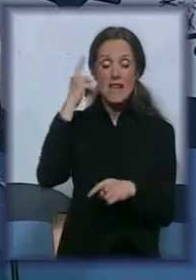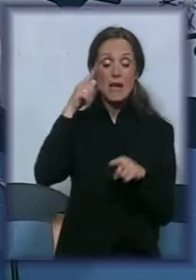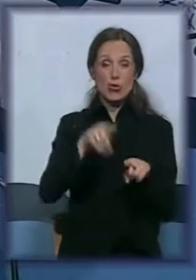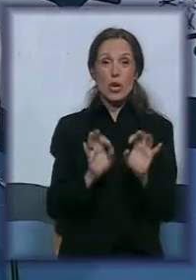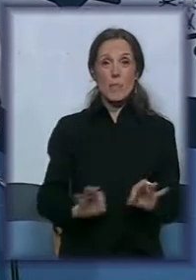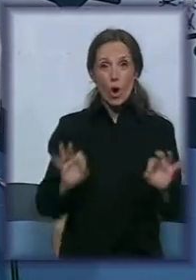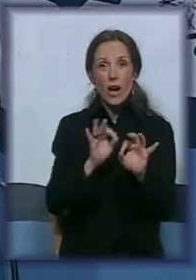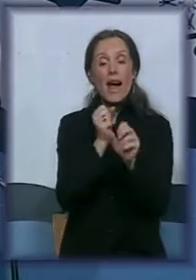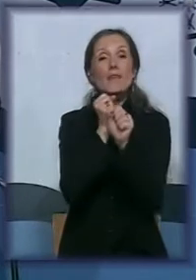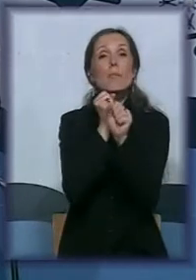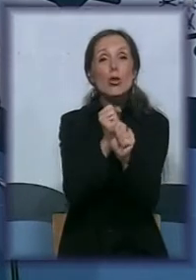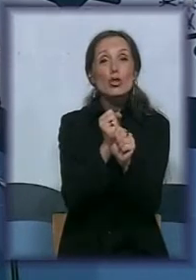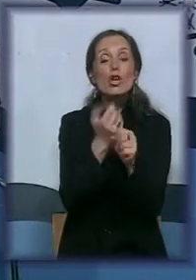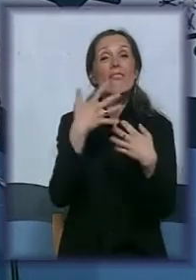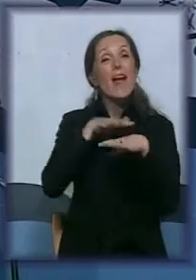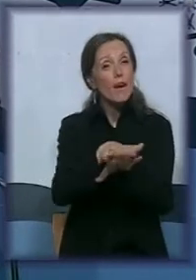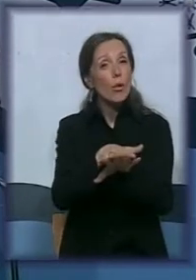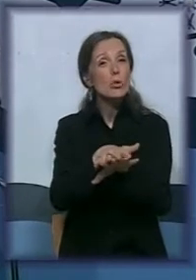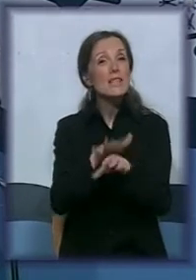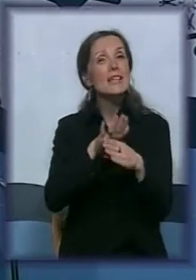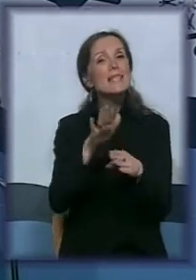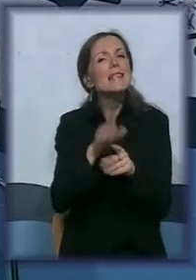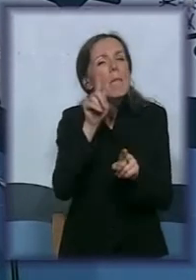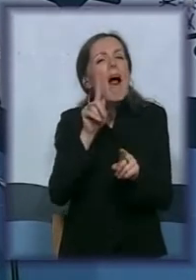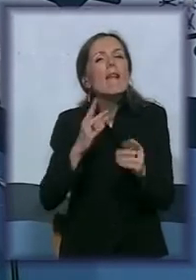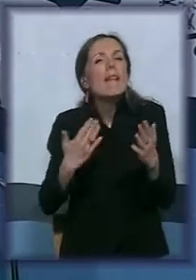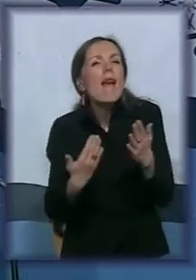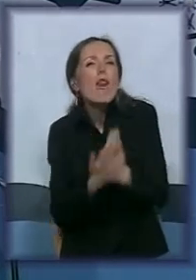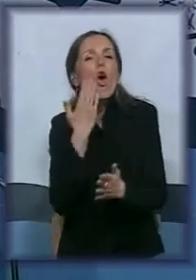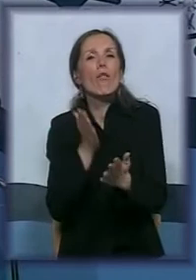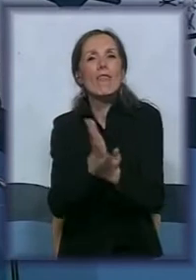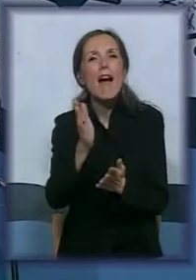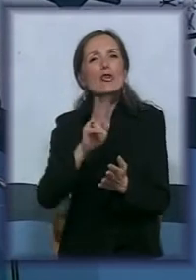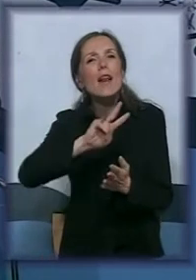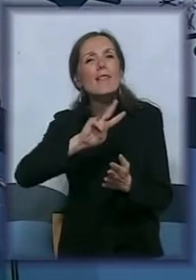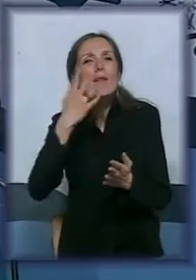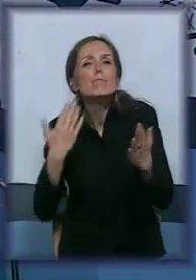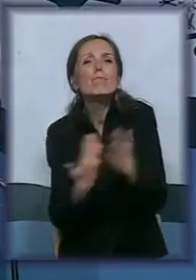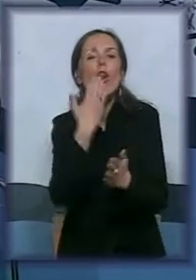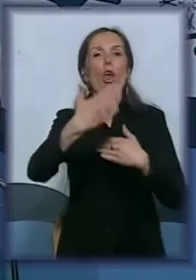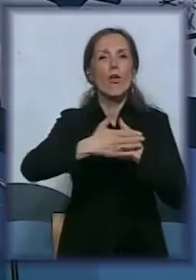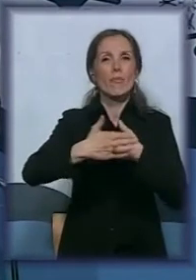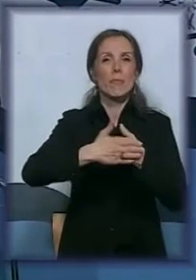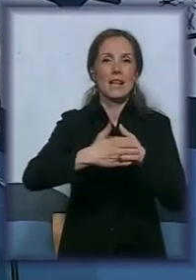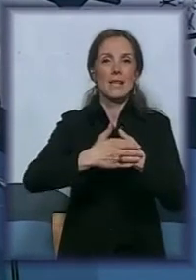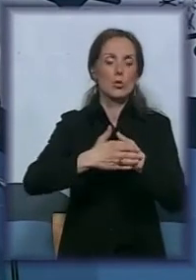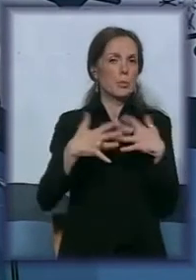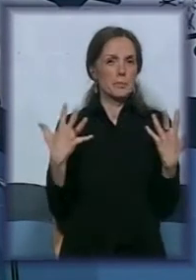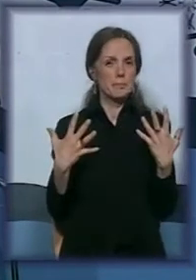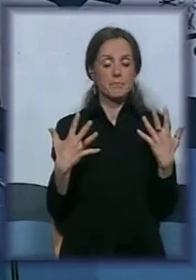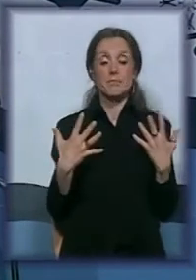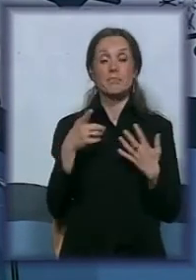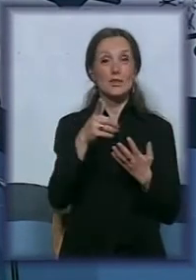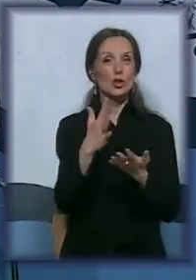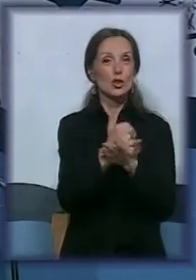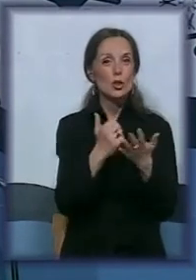inkluzivni sistem, a na jedan nov način, jedan nov pristup. Prosto, samim tim što se